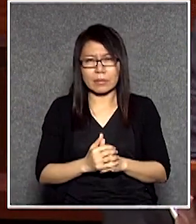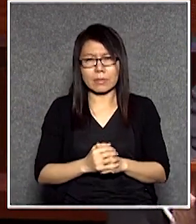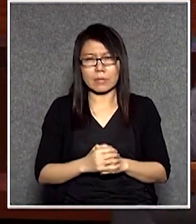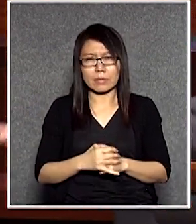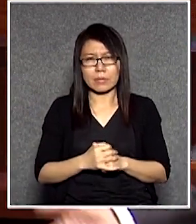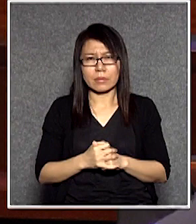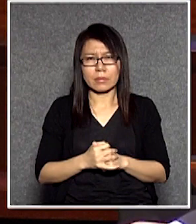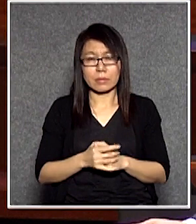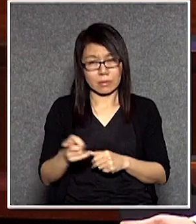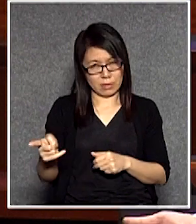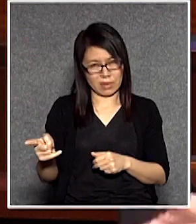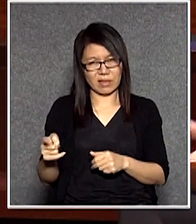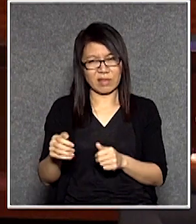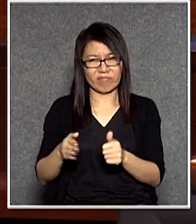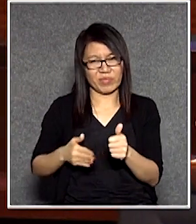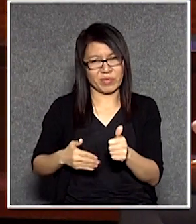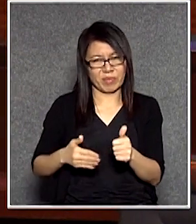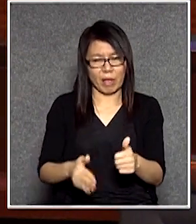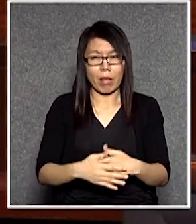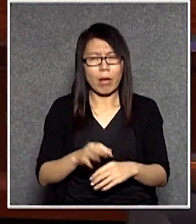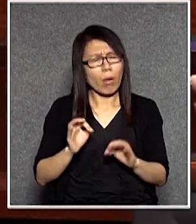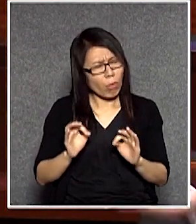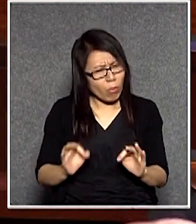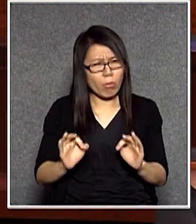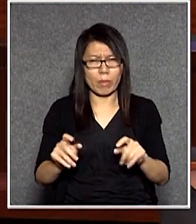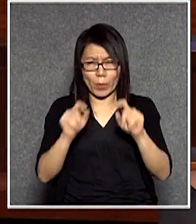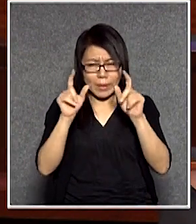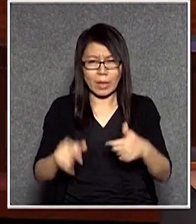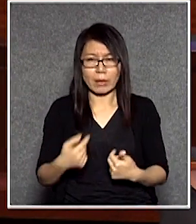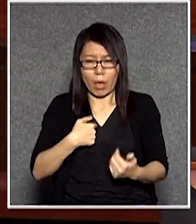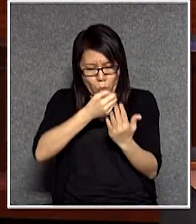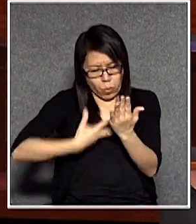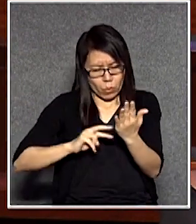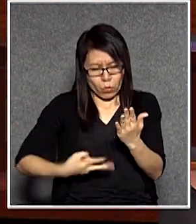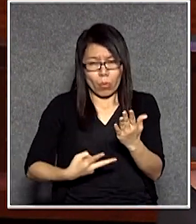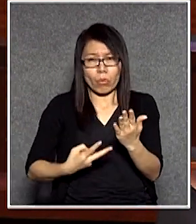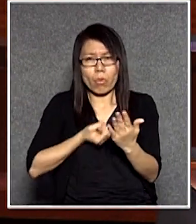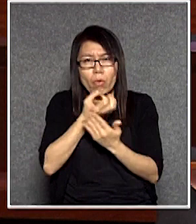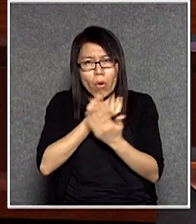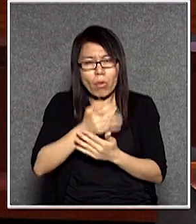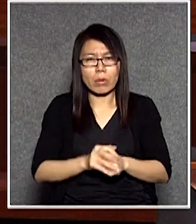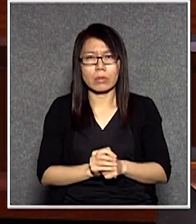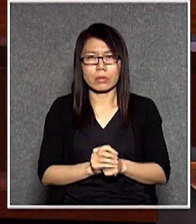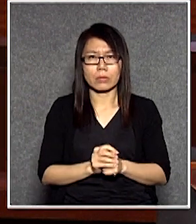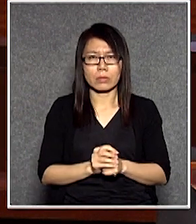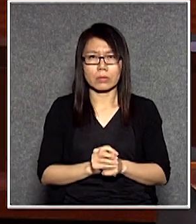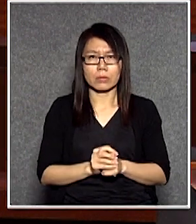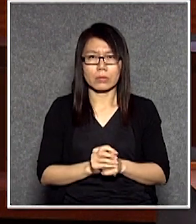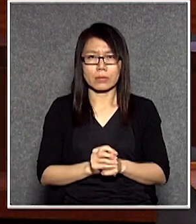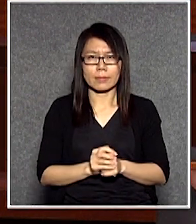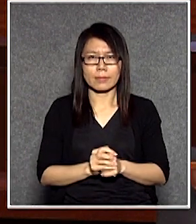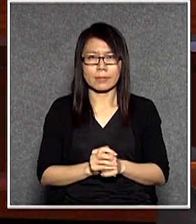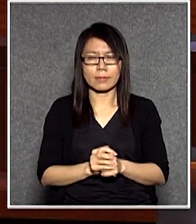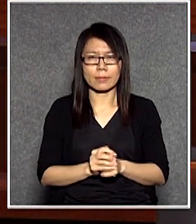德你們在這裡擦鞋都不要緊要你說我提這些修訂案會令到他們